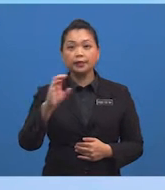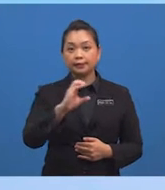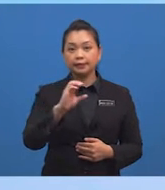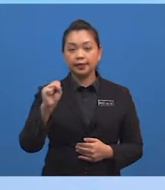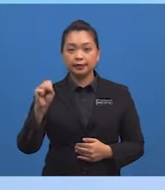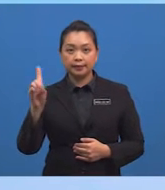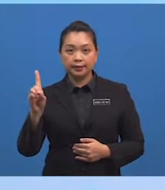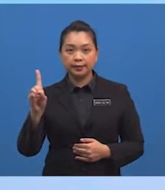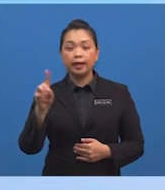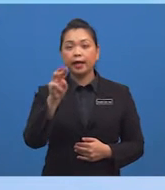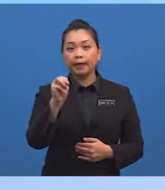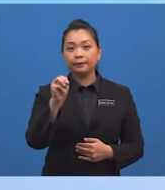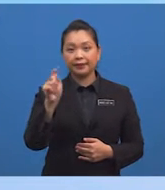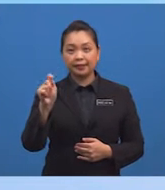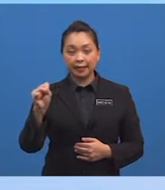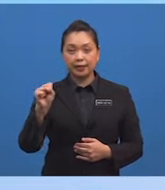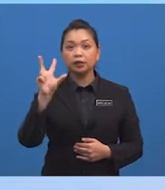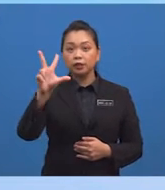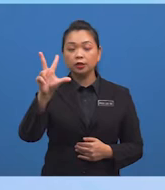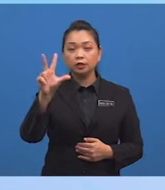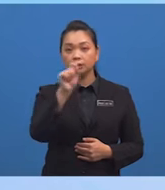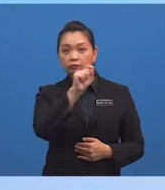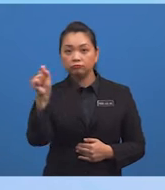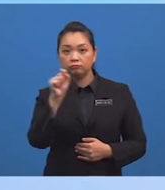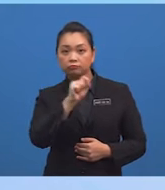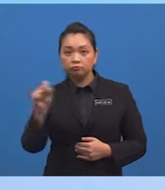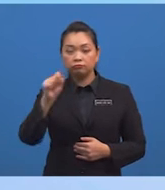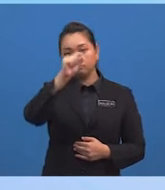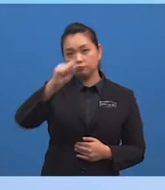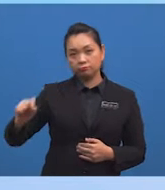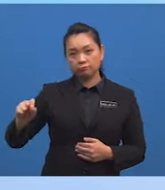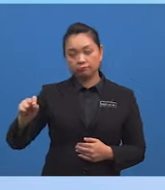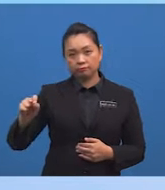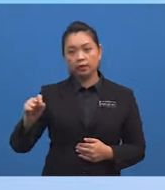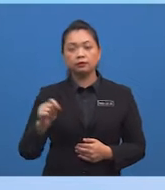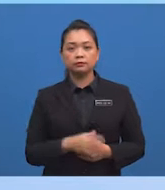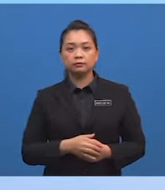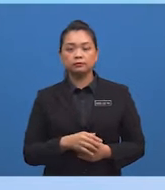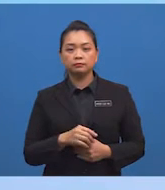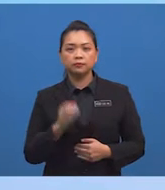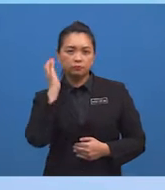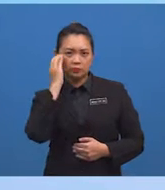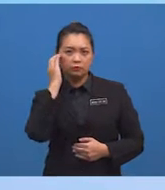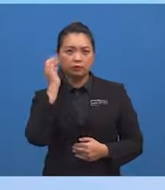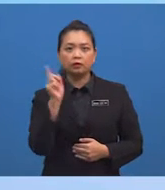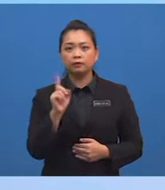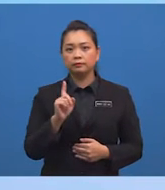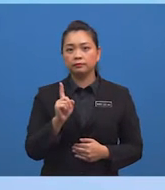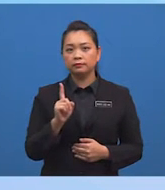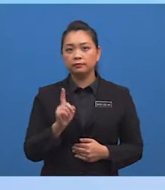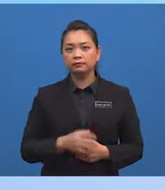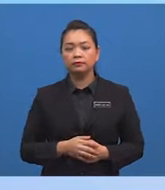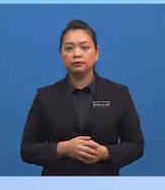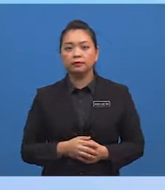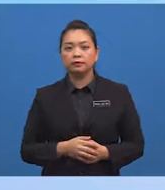CSD dan MTS Tentukan sama ada garis lurus ATB dan CSD